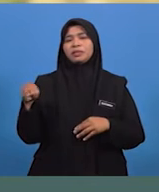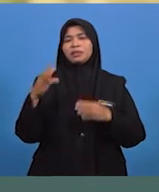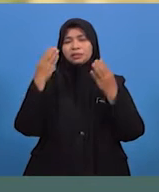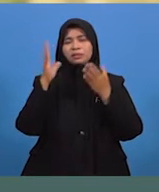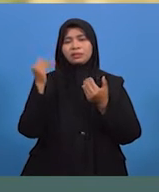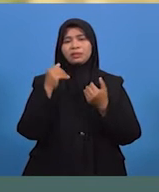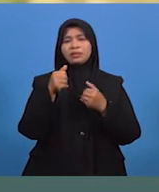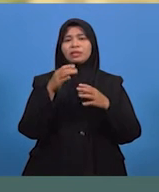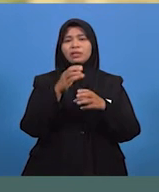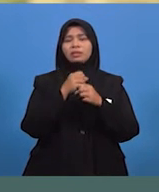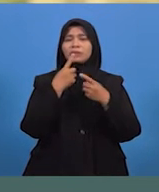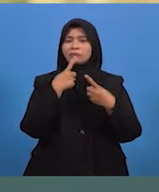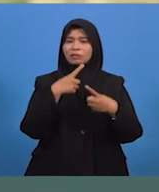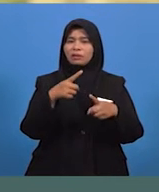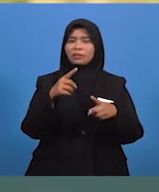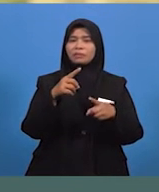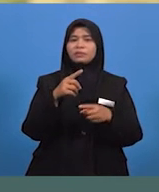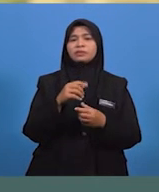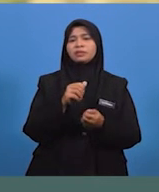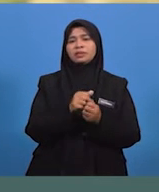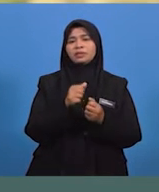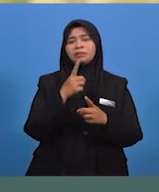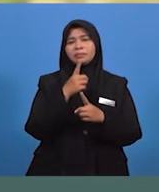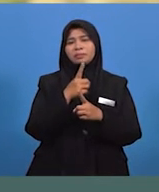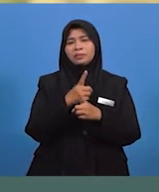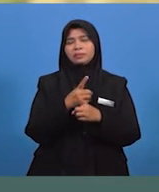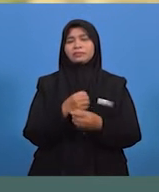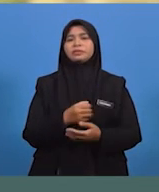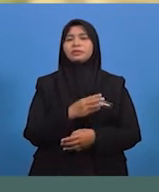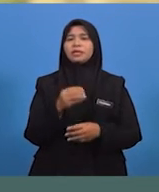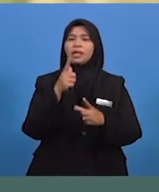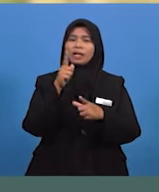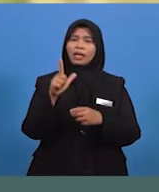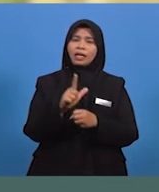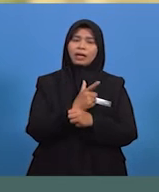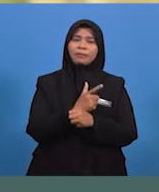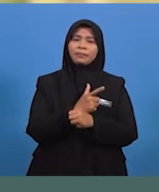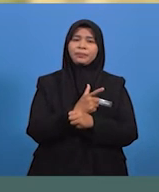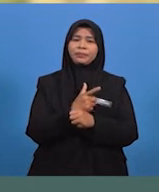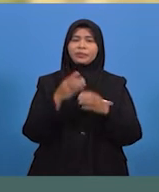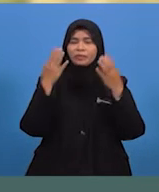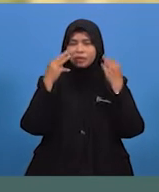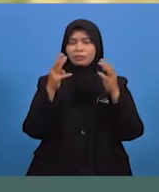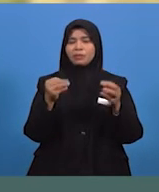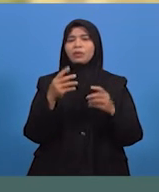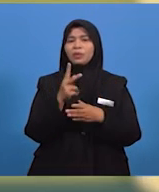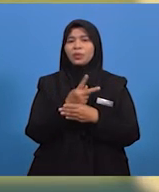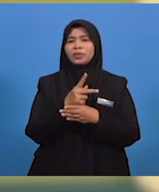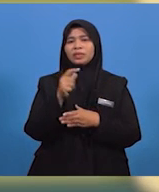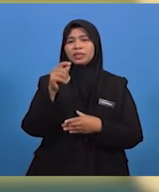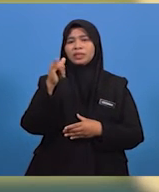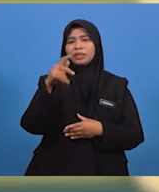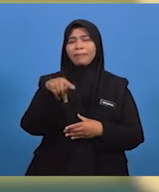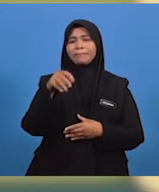dapat menjawab semua soalan tadi Dengan betul dan lengkap. Cikgu ingin berkongsi sedikit tip menjawab